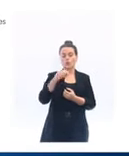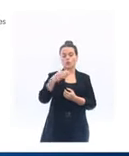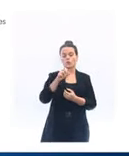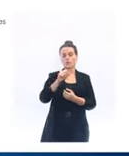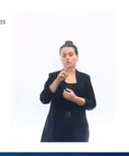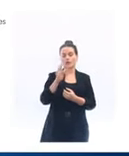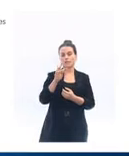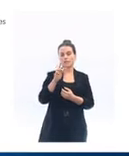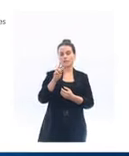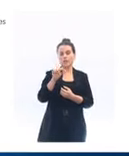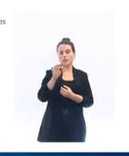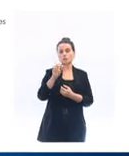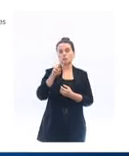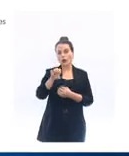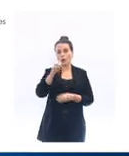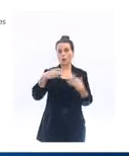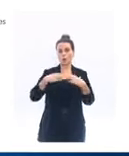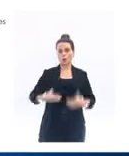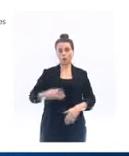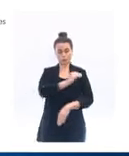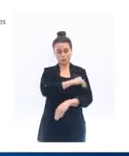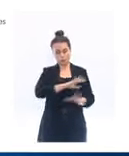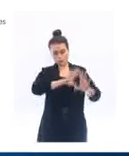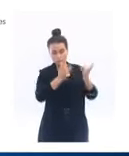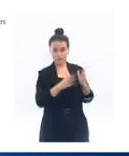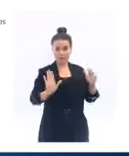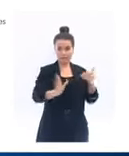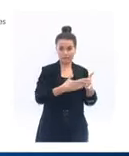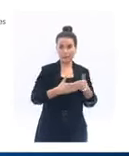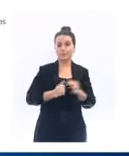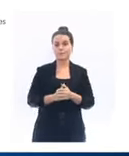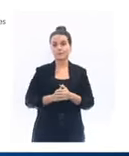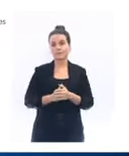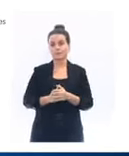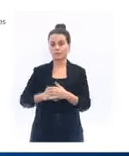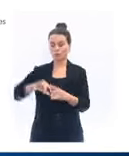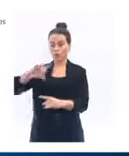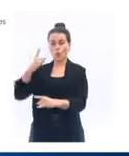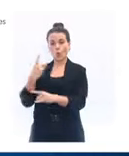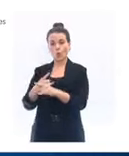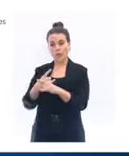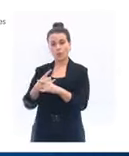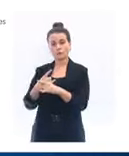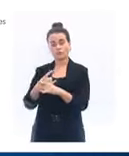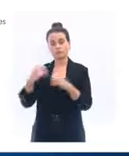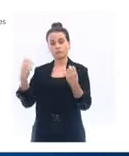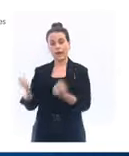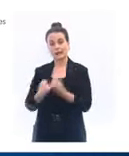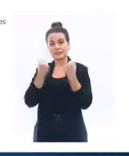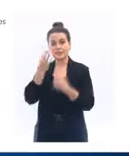sont fermés. Les hôtels, qui peuvent garder une petite activité pour les déplacements